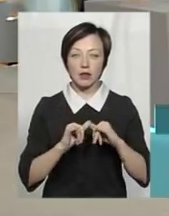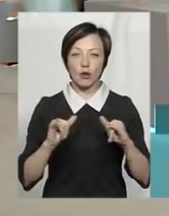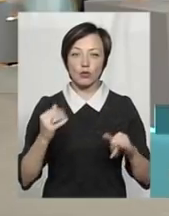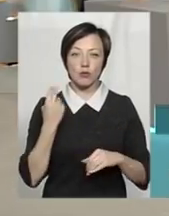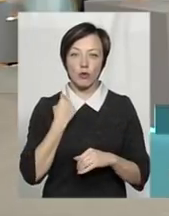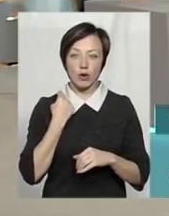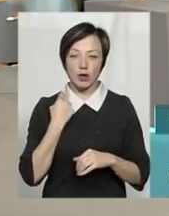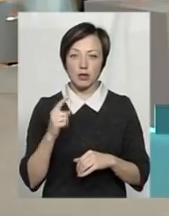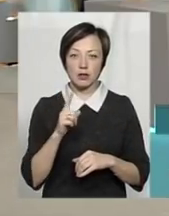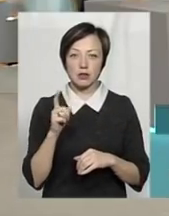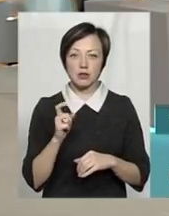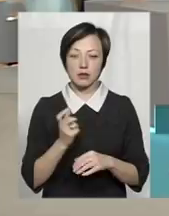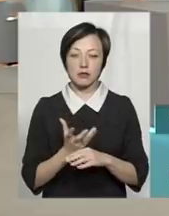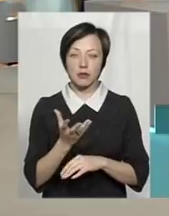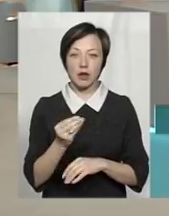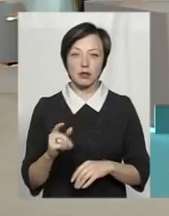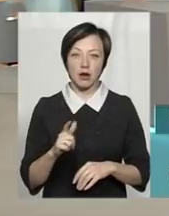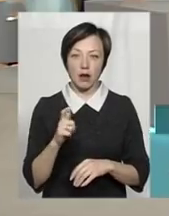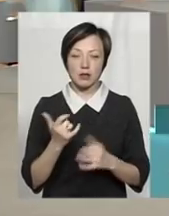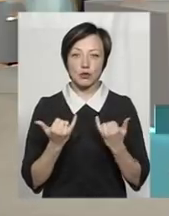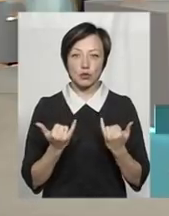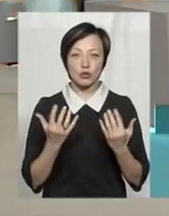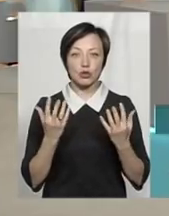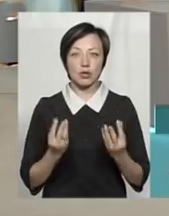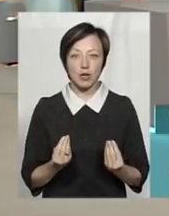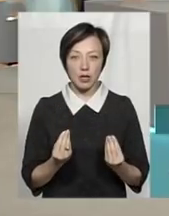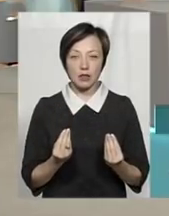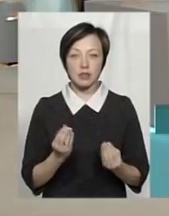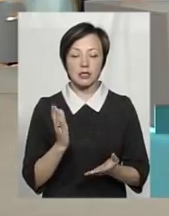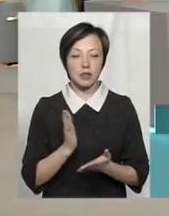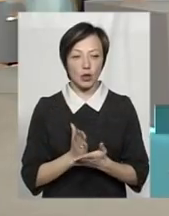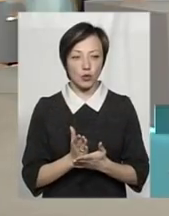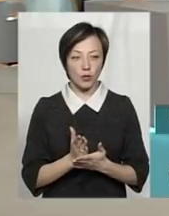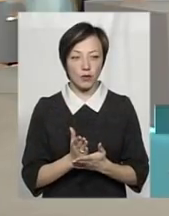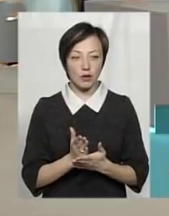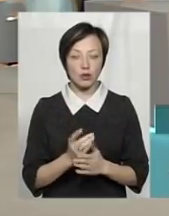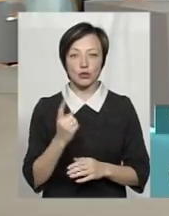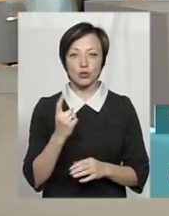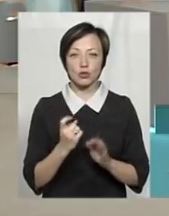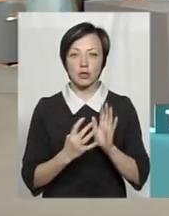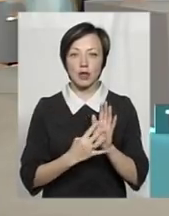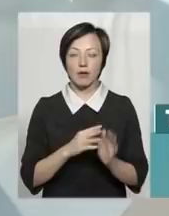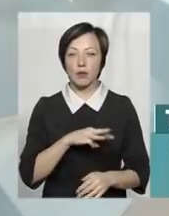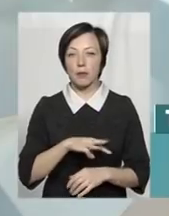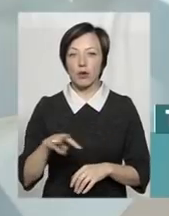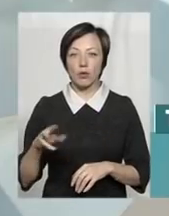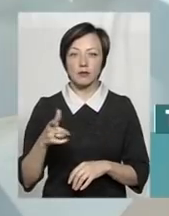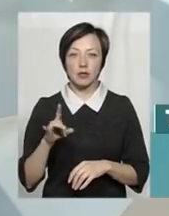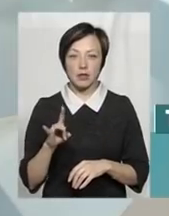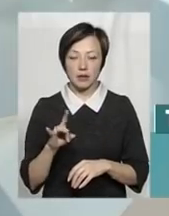по сплаті за газ. На сьогоднішній день вони становлять 109 млн грн,